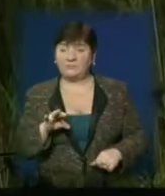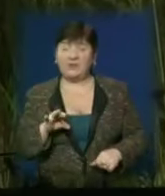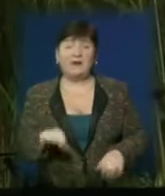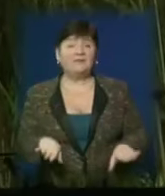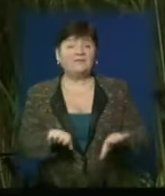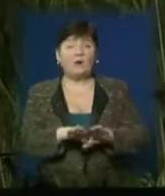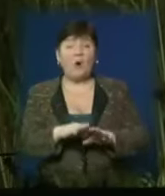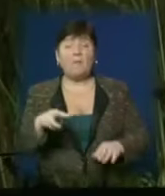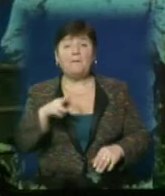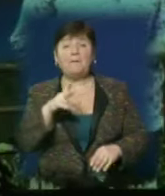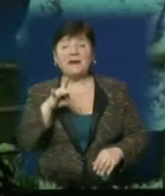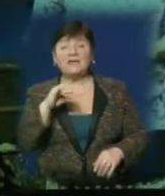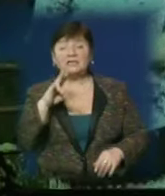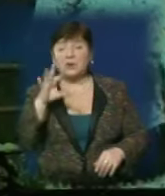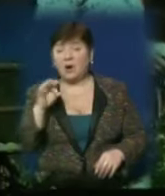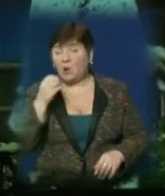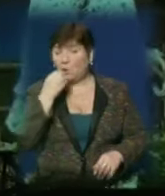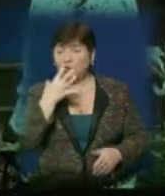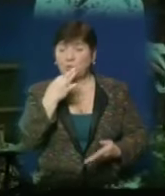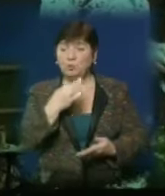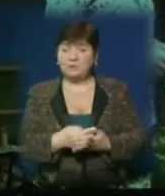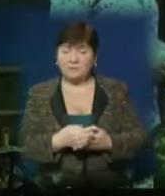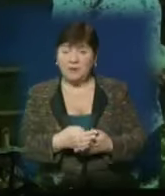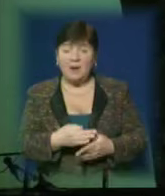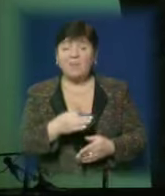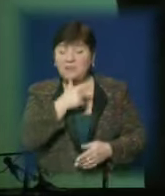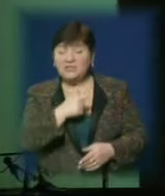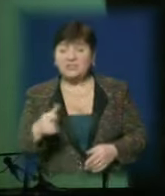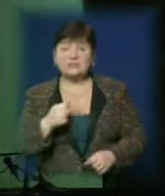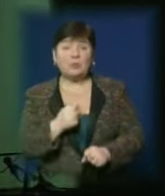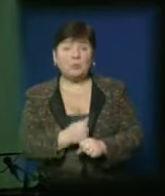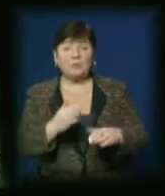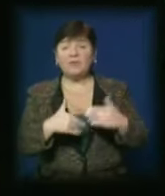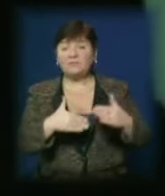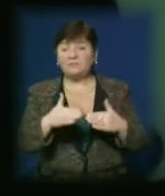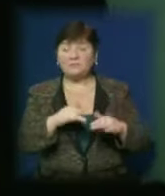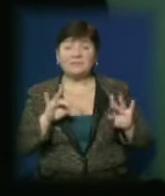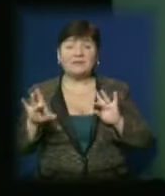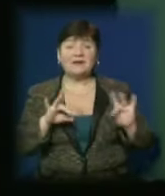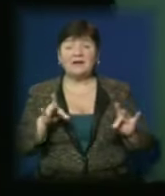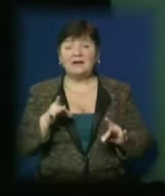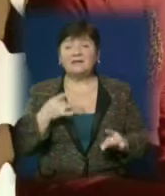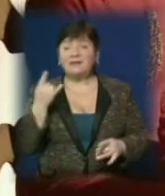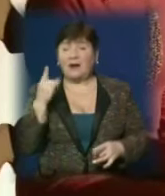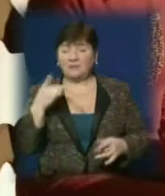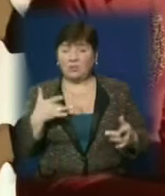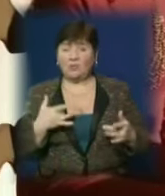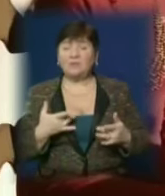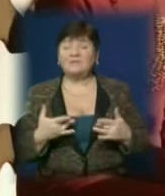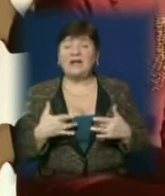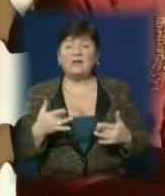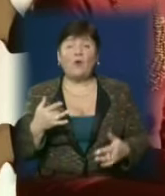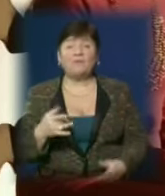режисурі Василь Малишка вважає хорошим досвідом. Під час роботи оцінив професіоналізм акторів лялькового театру. «Закарпатський